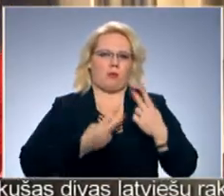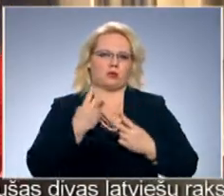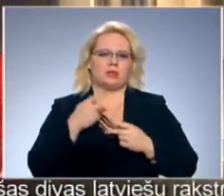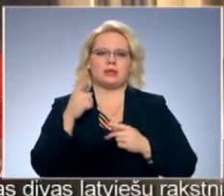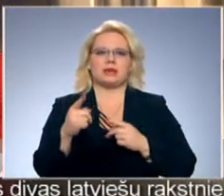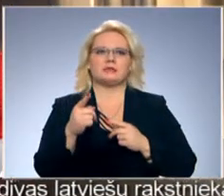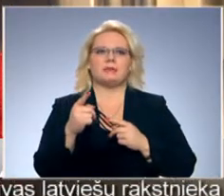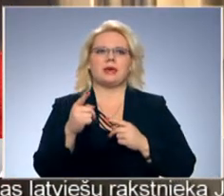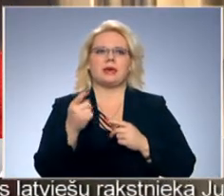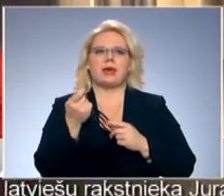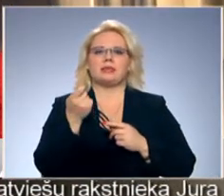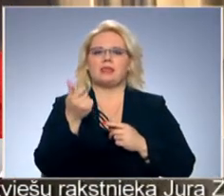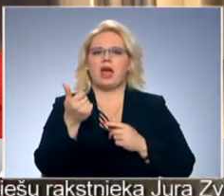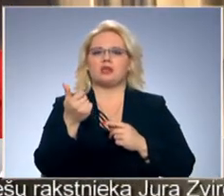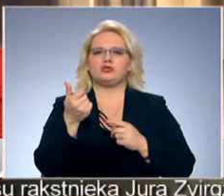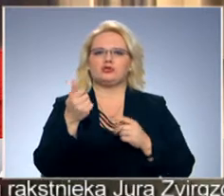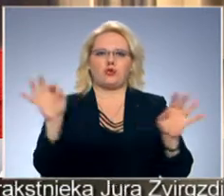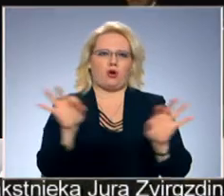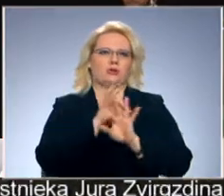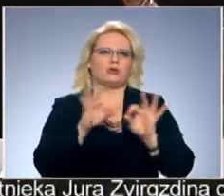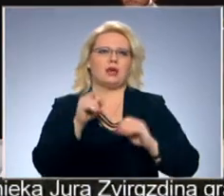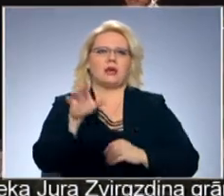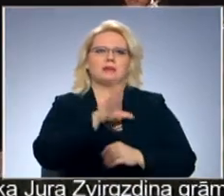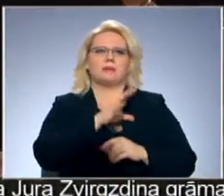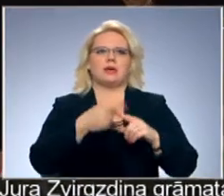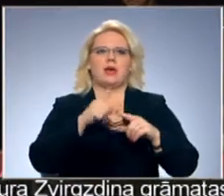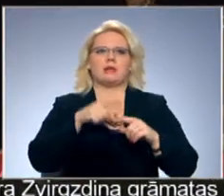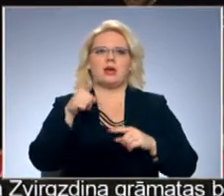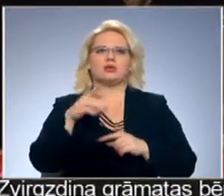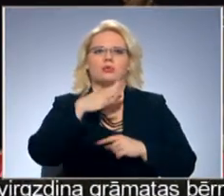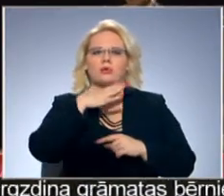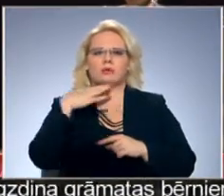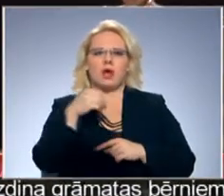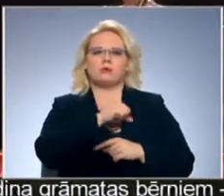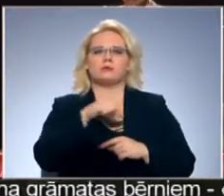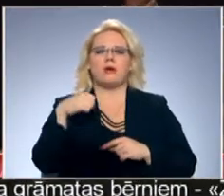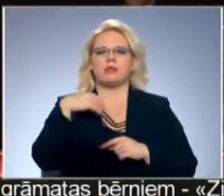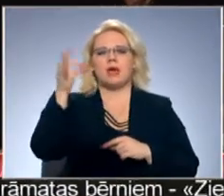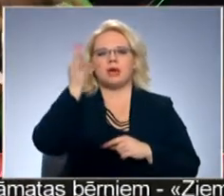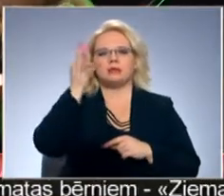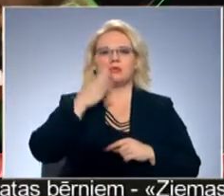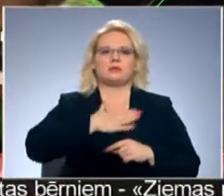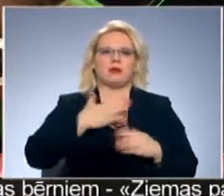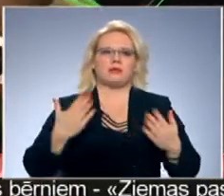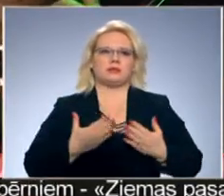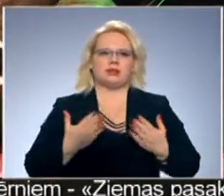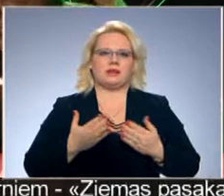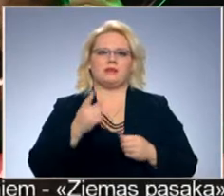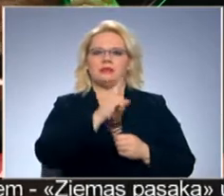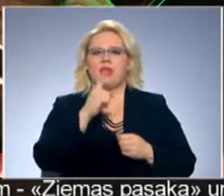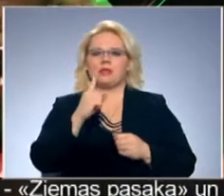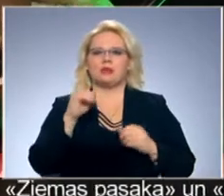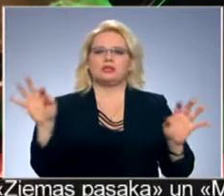nianšu koncerts. Šis bija tāds, kurā es iznībā daudz pati atcerējos uz savas dzīves. Katrs koncerts,